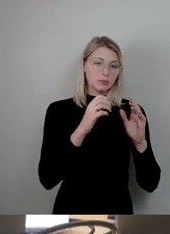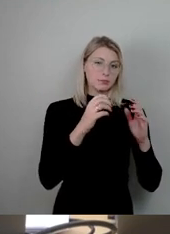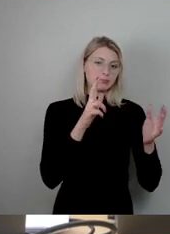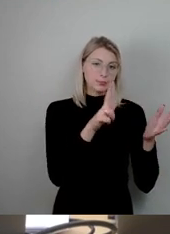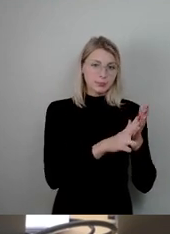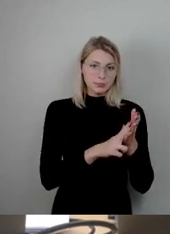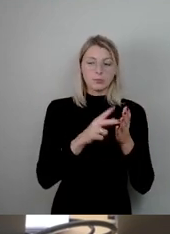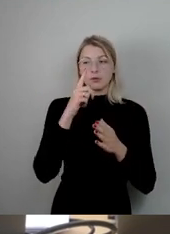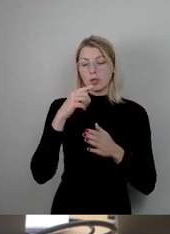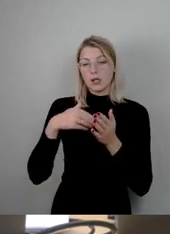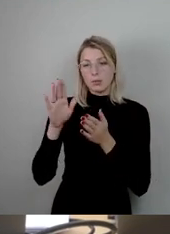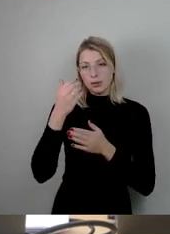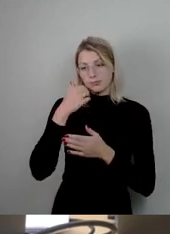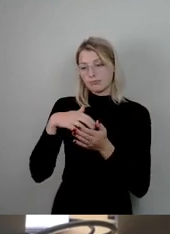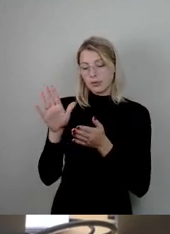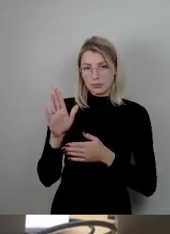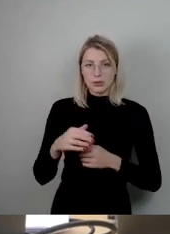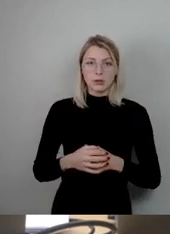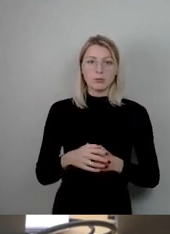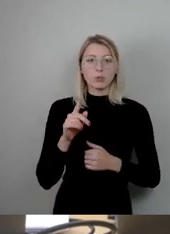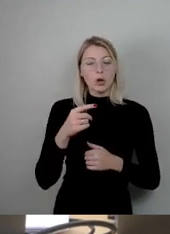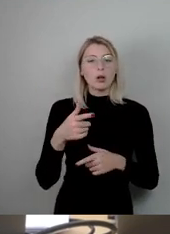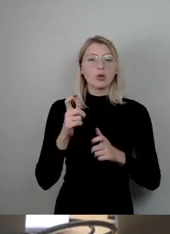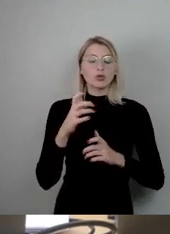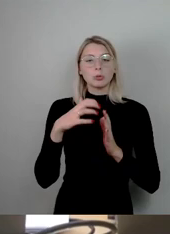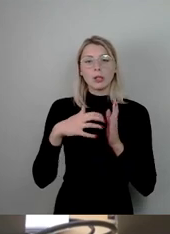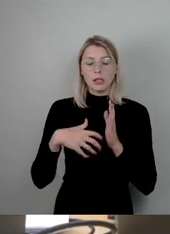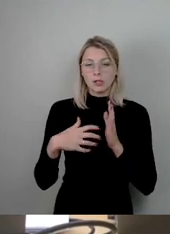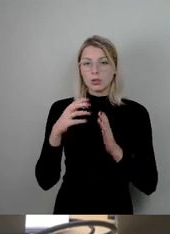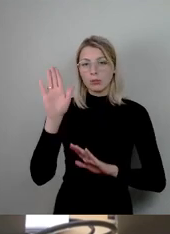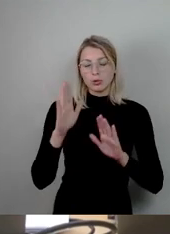Damit stelle ich den Ausschussbericht zur Abstimmung und bitte um das Stimmzeichen.